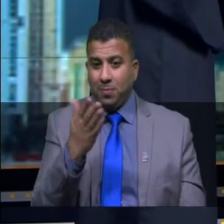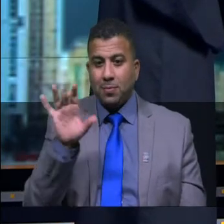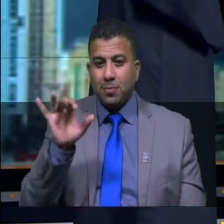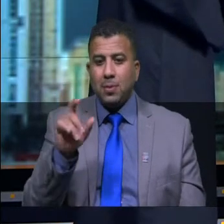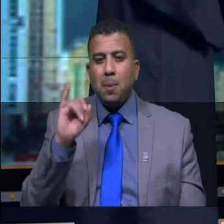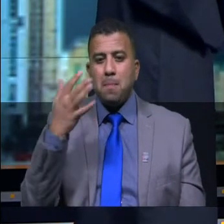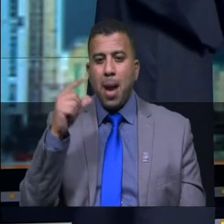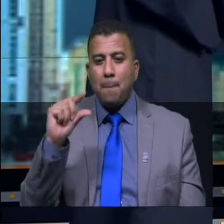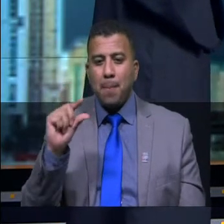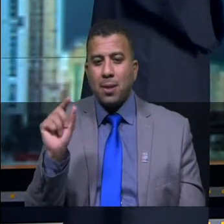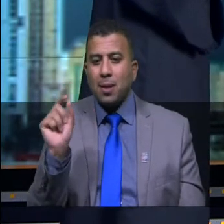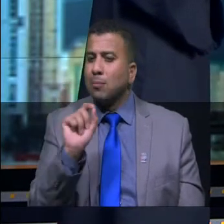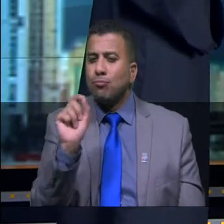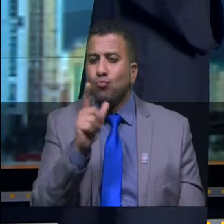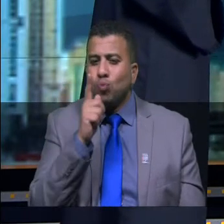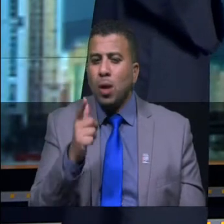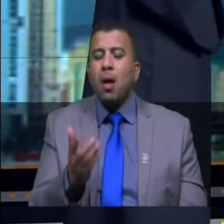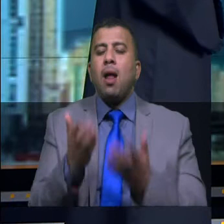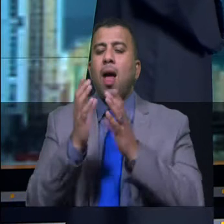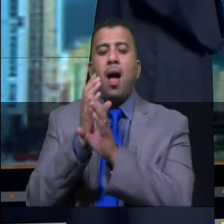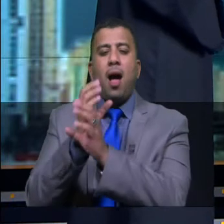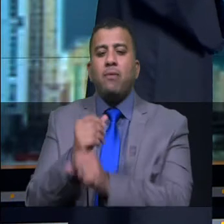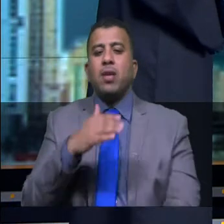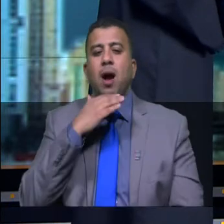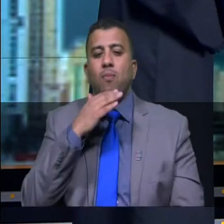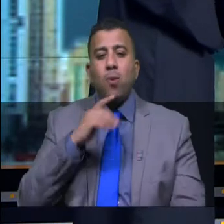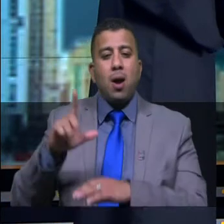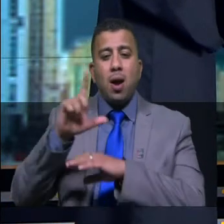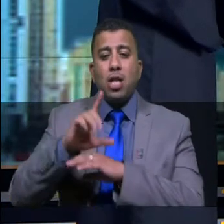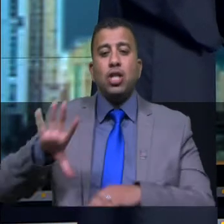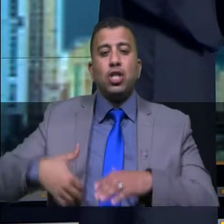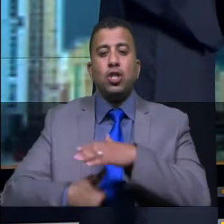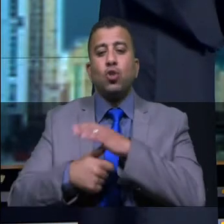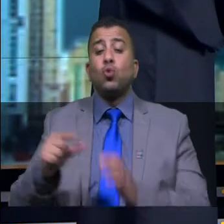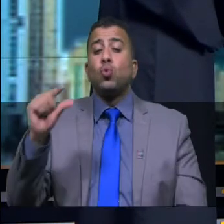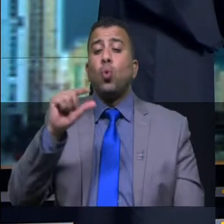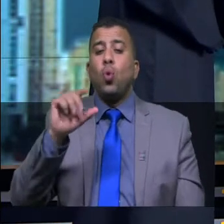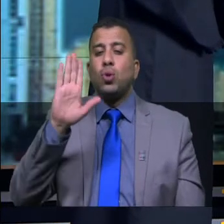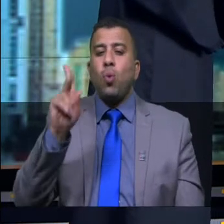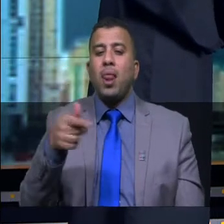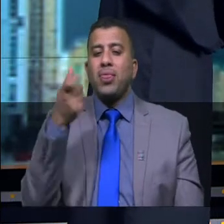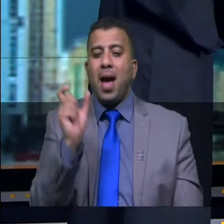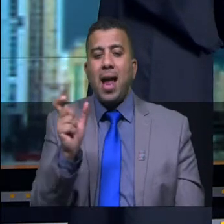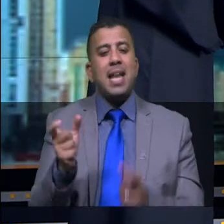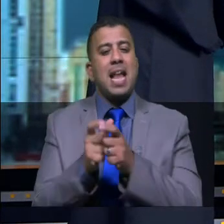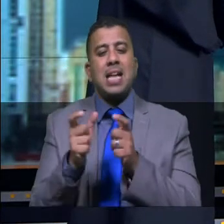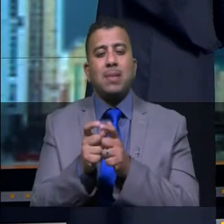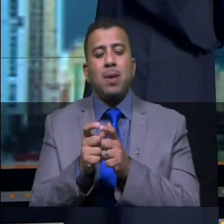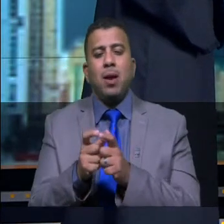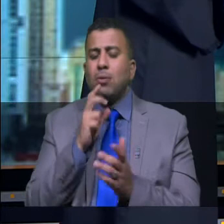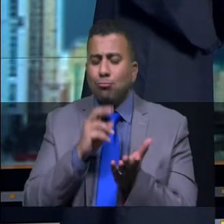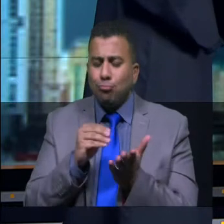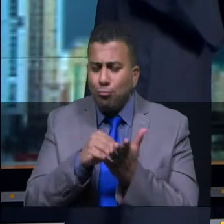الخاصوني وفيها اللهم احفظ والدنا وقائدنا صاحب السمو الشيخ الدكتور سلطان بن محمد القاسمي